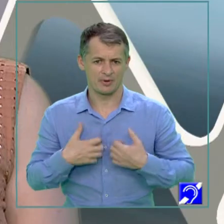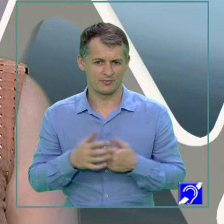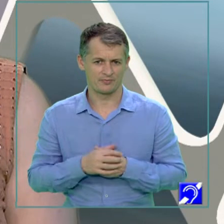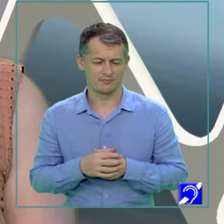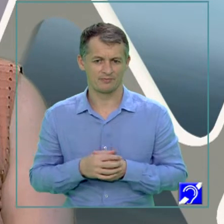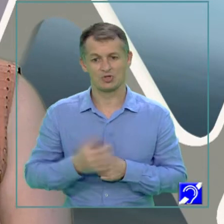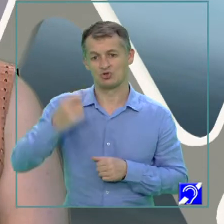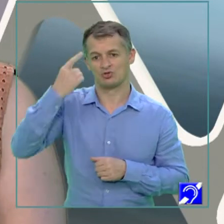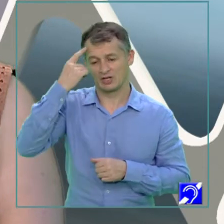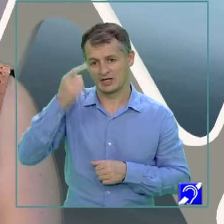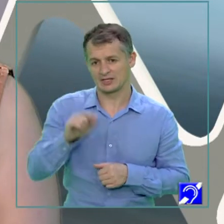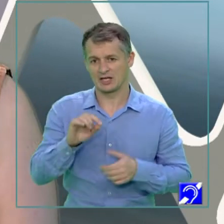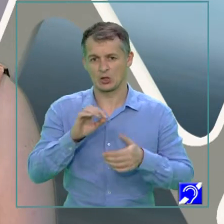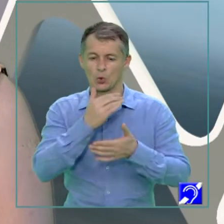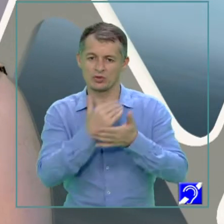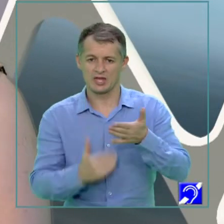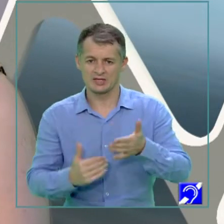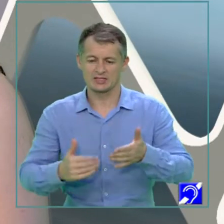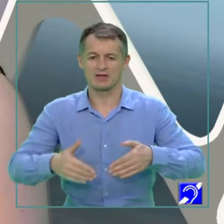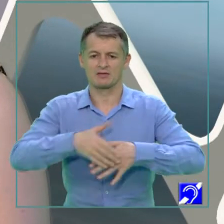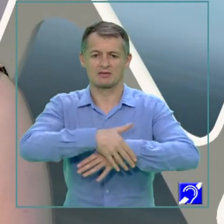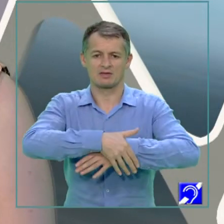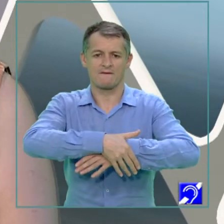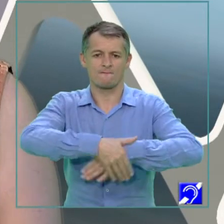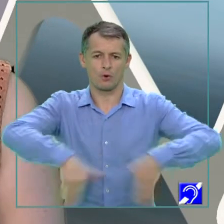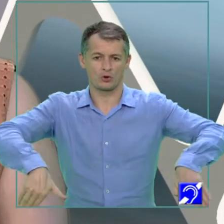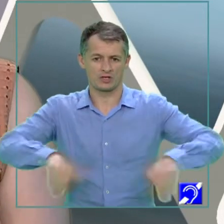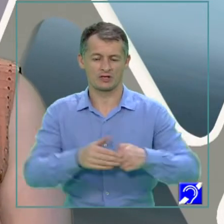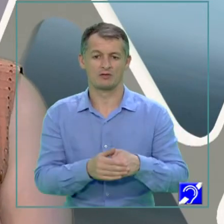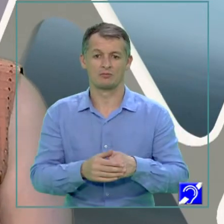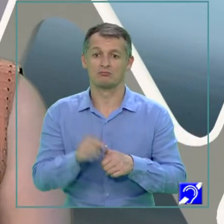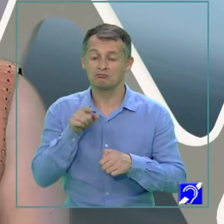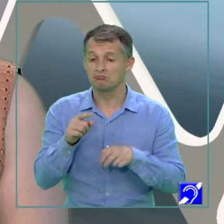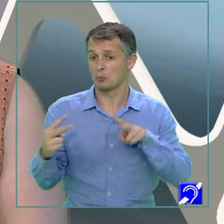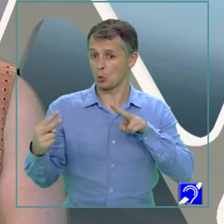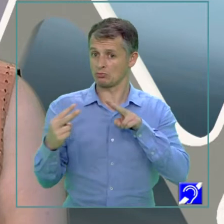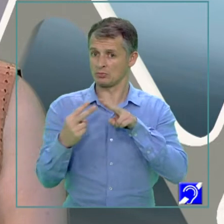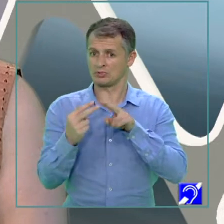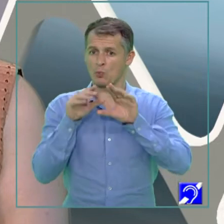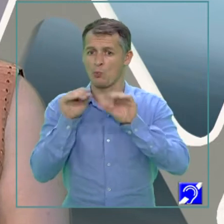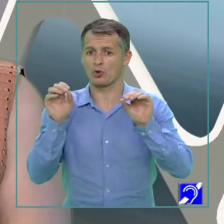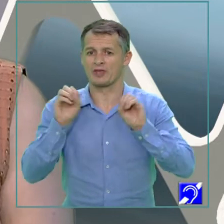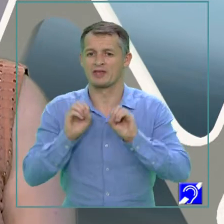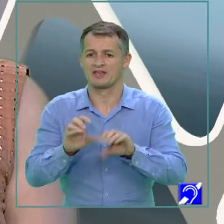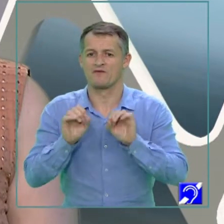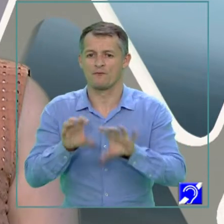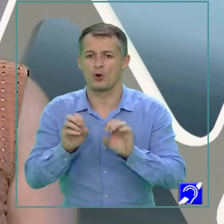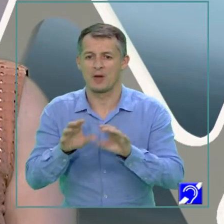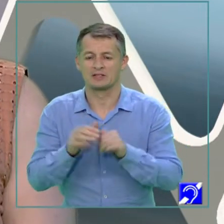text de frontieră, vei întâlni multe informații, vei întâlni